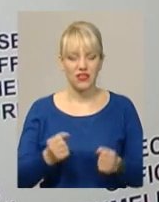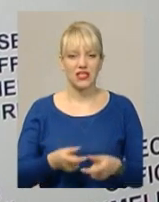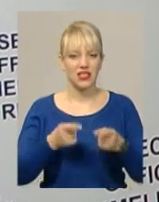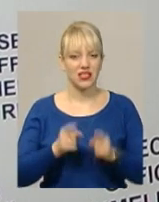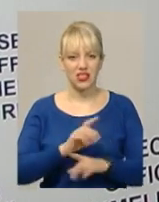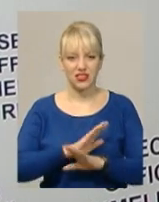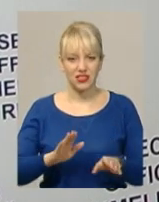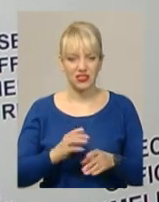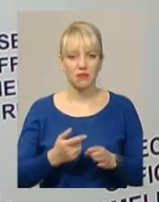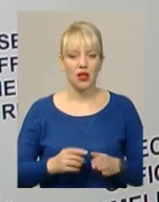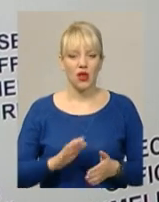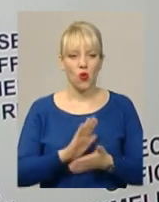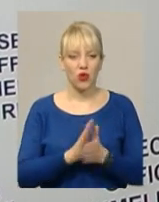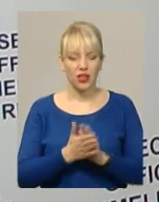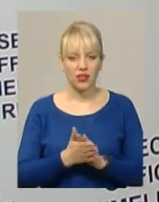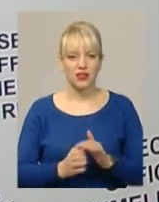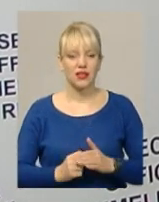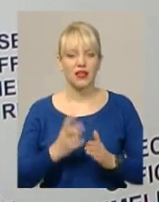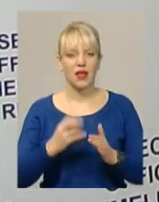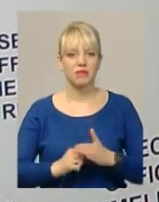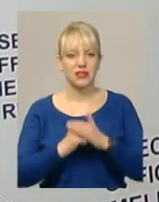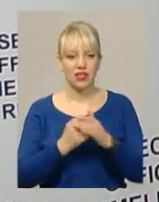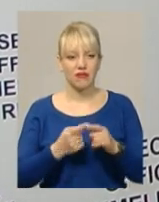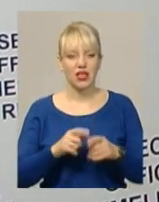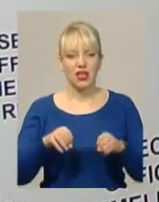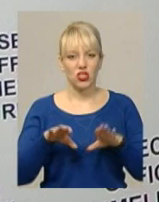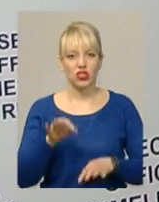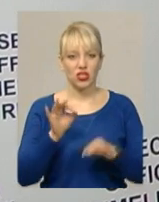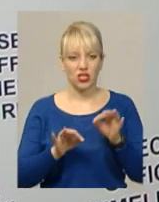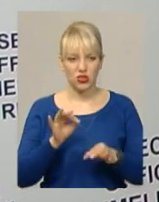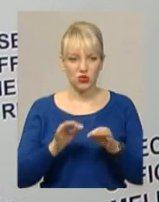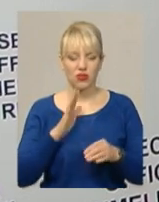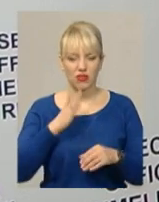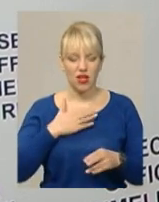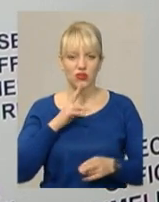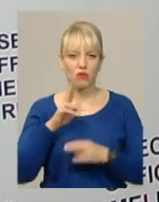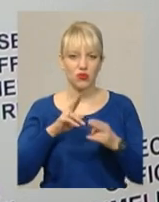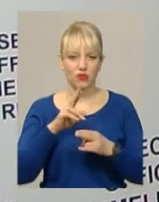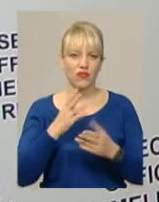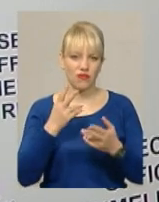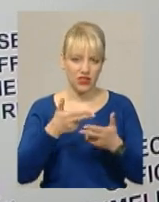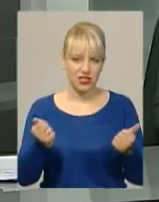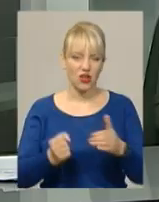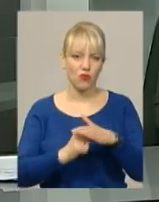договору. Рішенням суду, Господарського суду Хмельницької області, значення позовні вимоги визнано обґрунтованими.